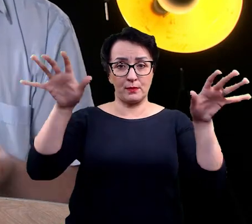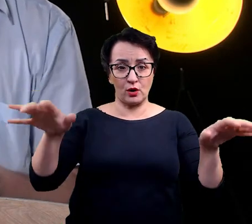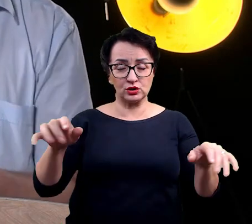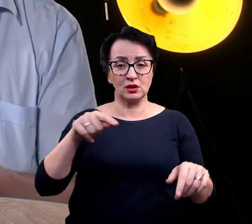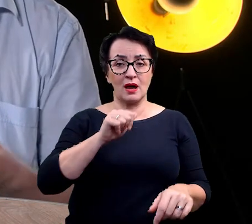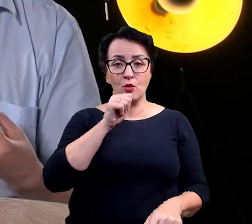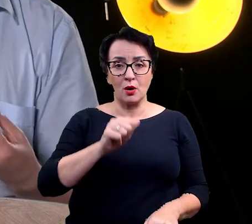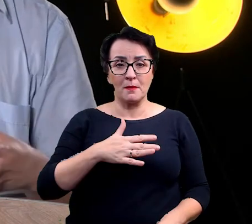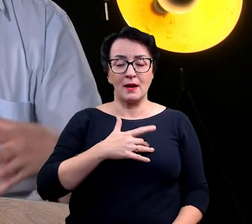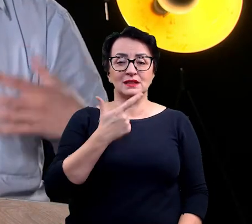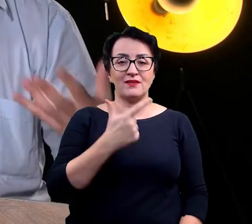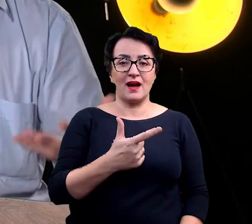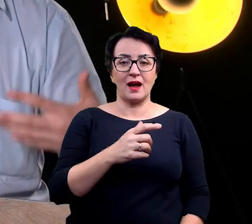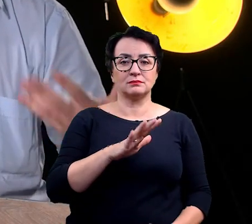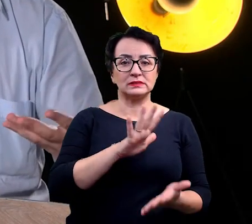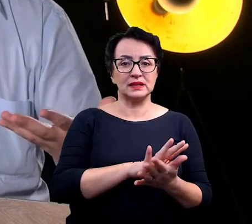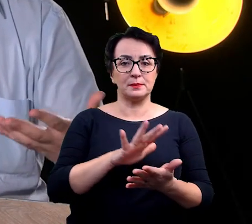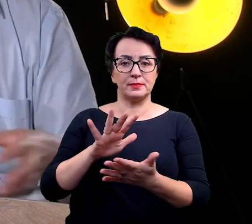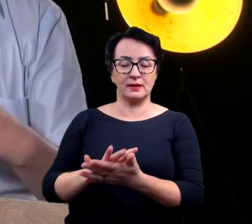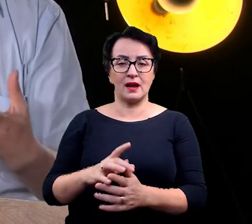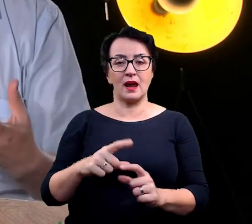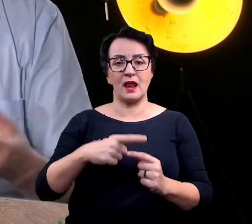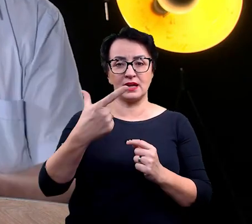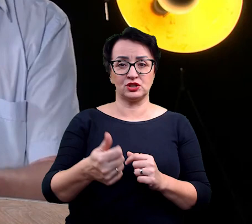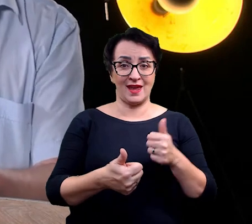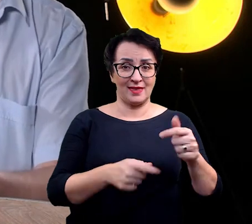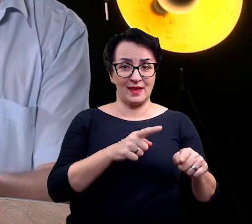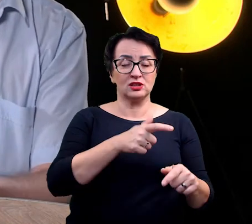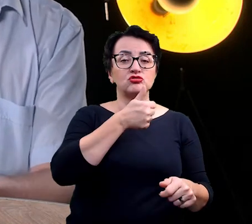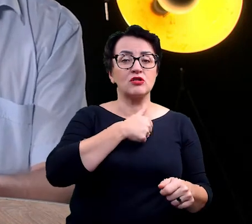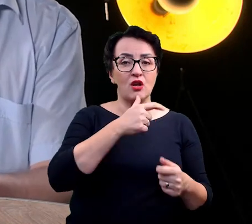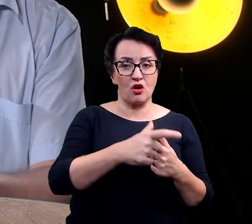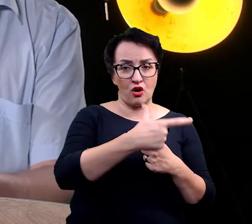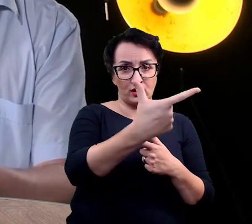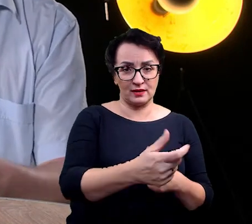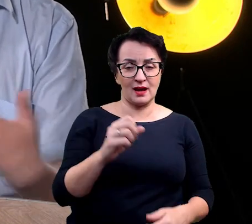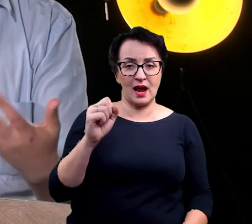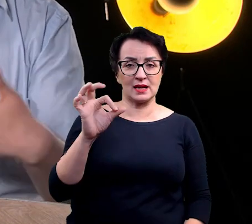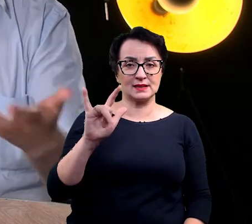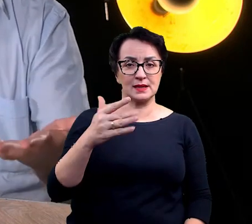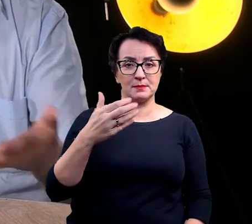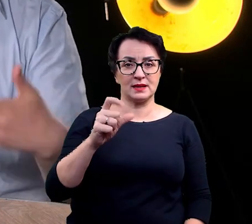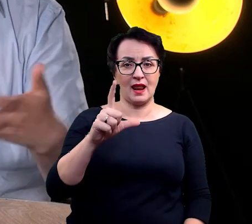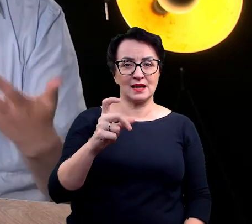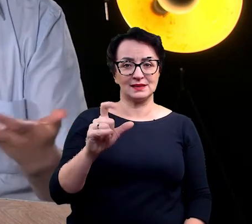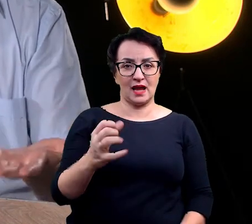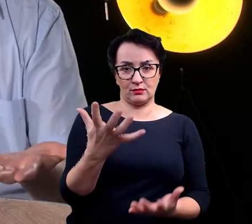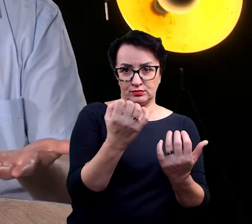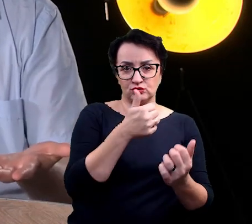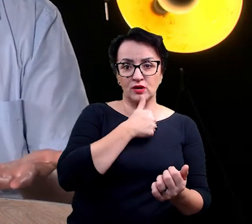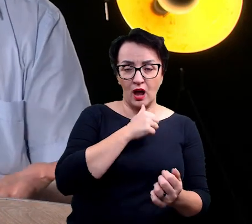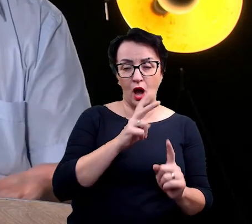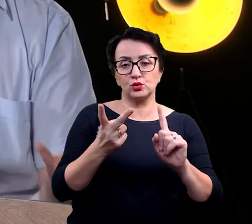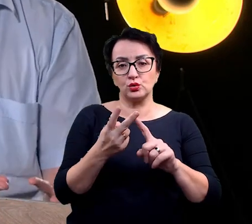typy liści. Jeden liść asymiluje, to znaczy przeprowadza fotosyntezę, jest zielony, a drugi służy do rozmnażania, rozsiewania produkcji sporu i